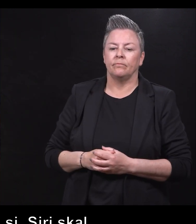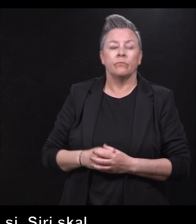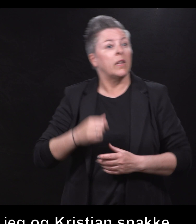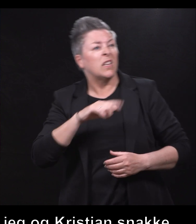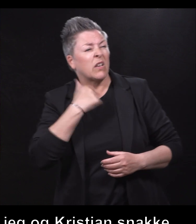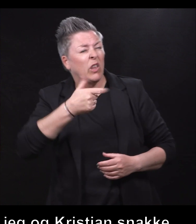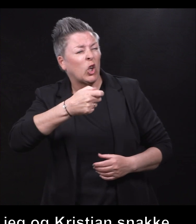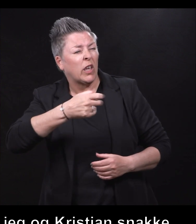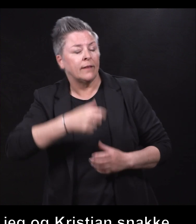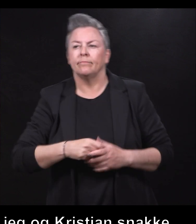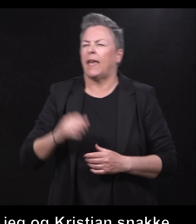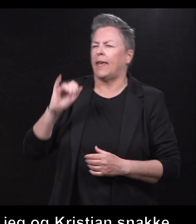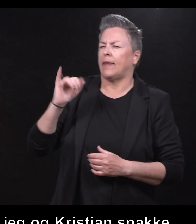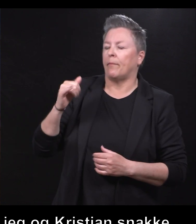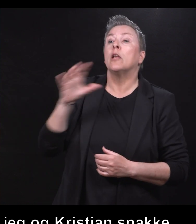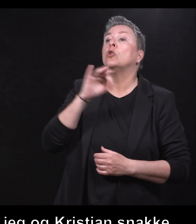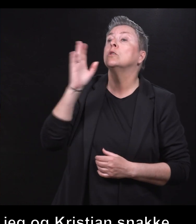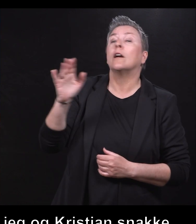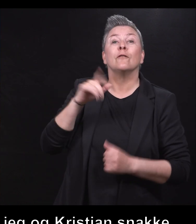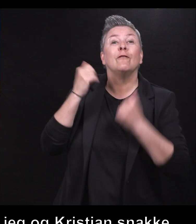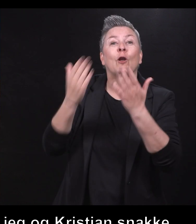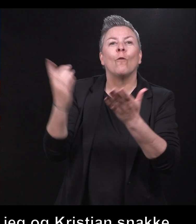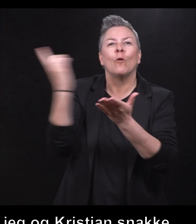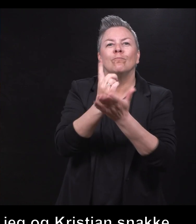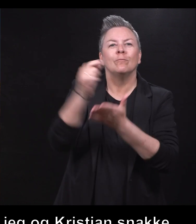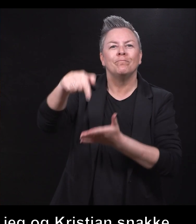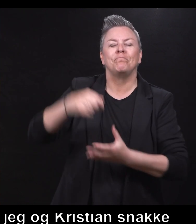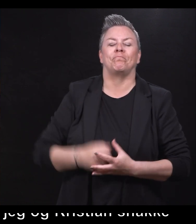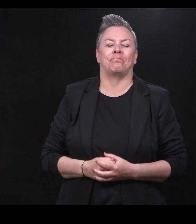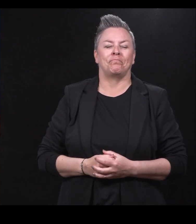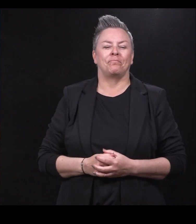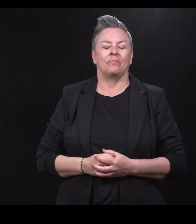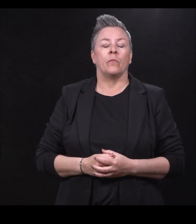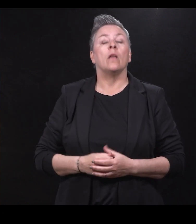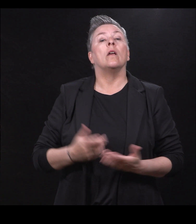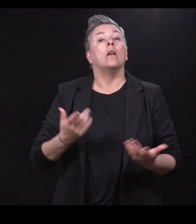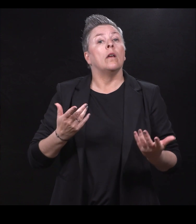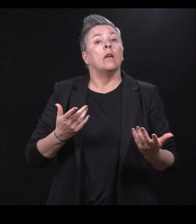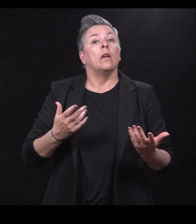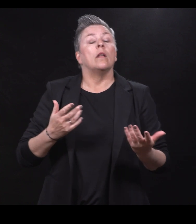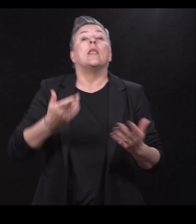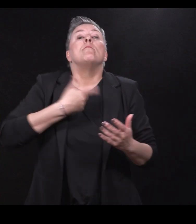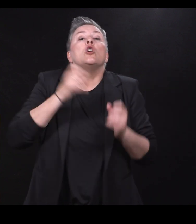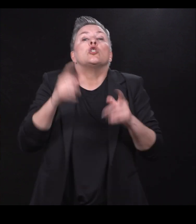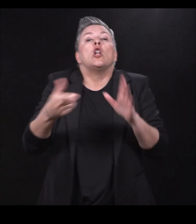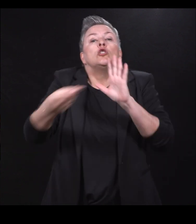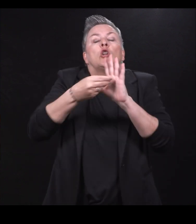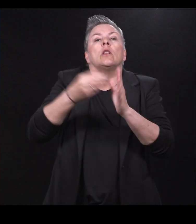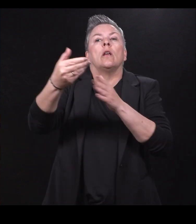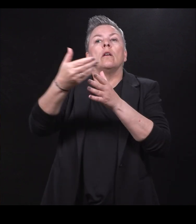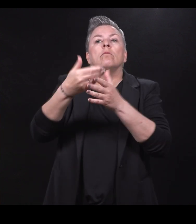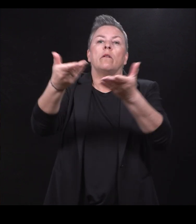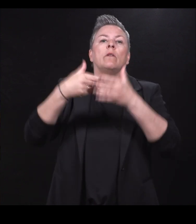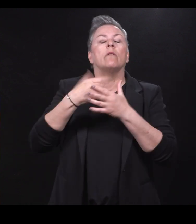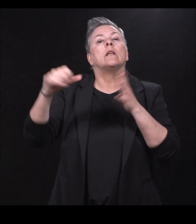Tusen takk for at vi fikk lov til å komme hit i dag. Det er jo mye på grunn av støtten vi fikk av Stiftelsen Damm